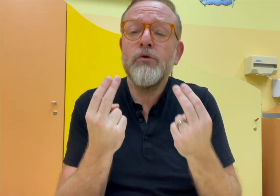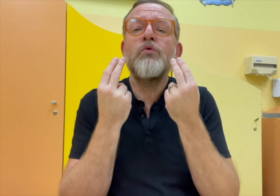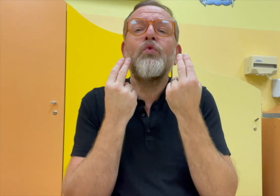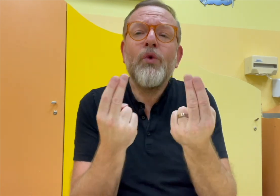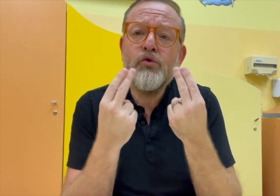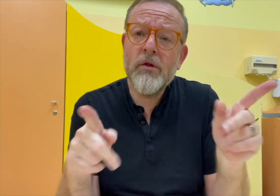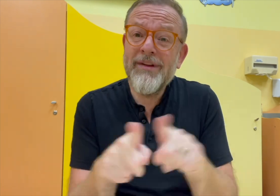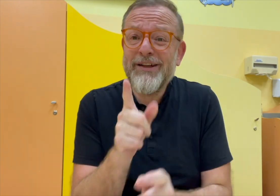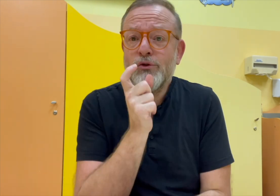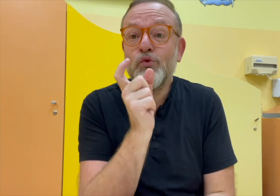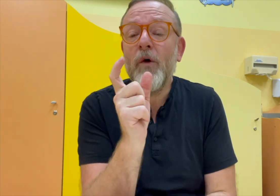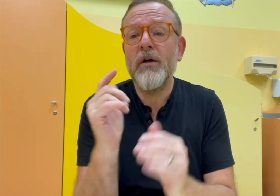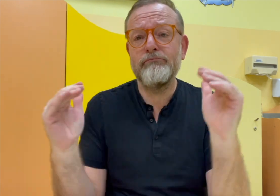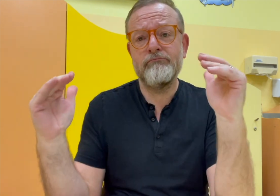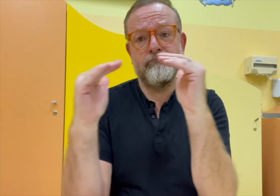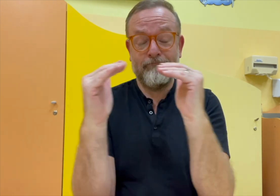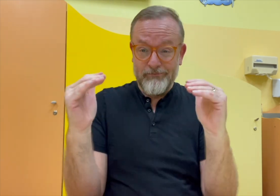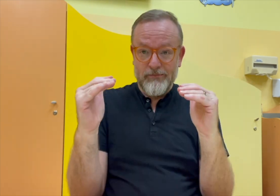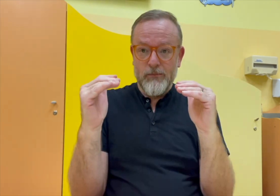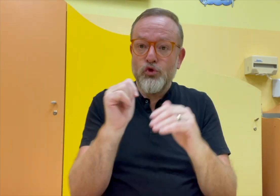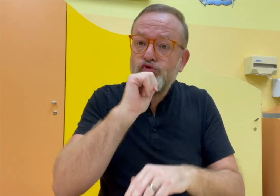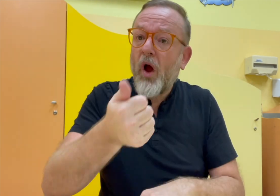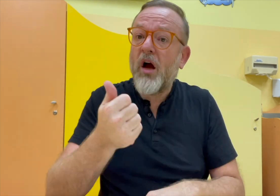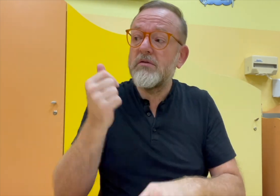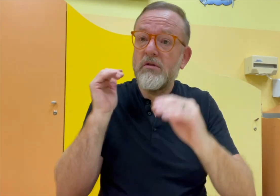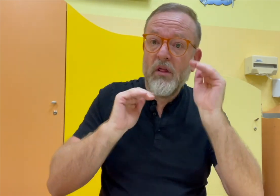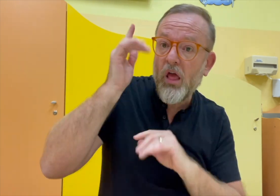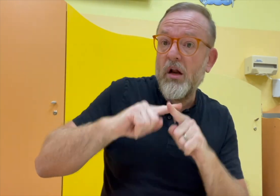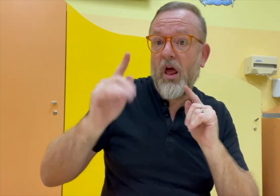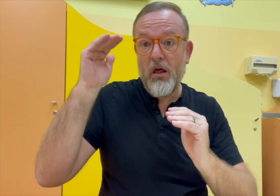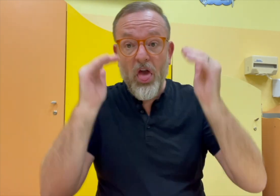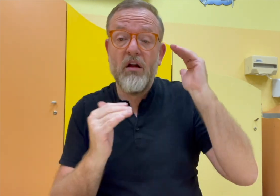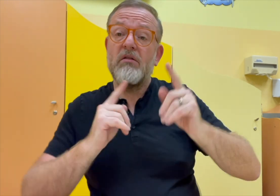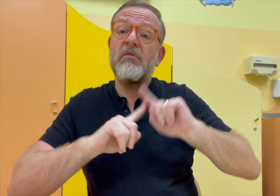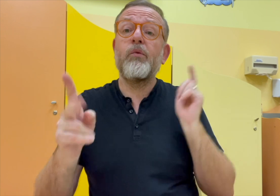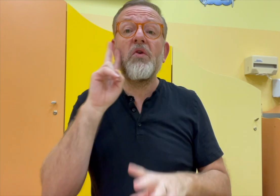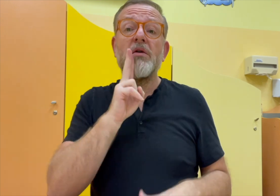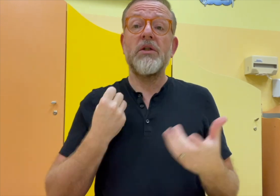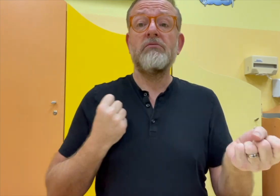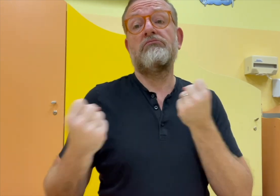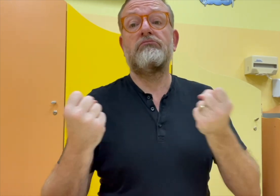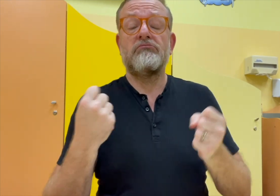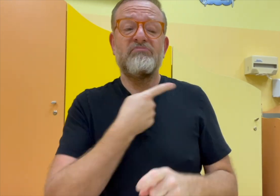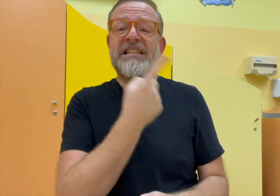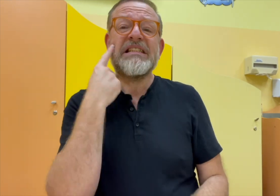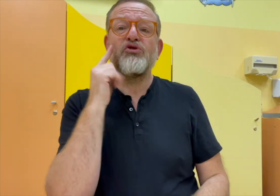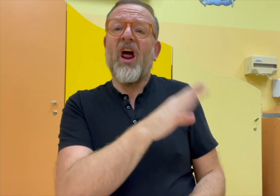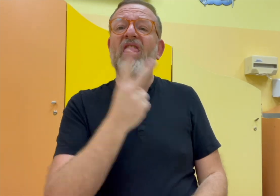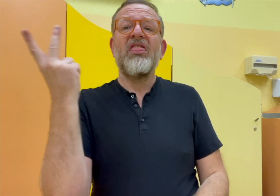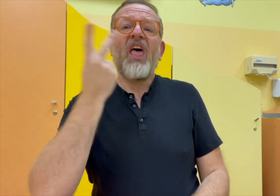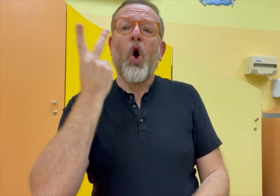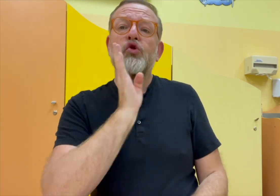oba dva mají značný přínos. Důležité pro nás je slovičko rovnocenost. To znamená, že žádný z pedagogů